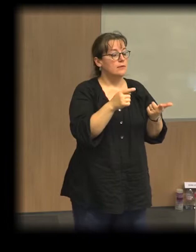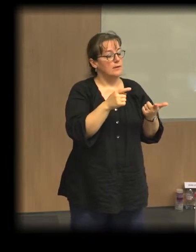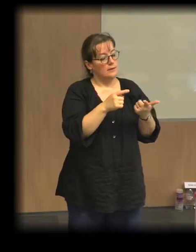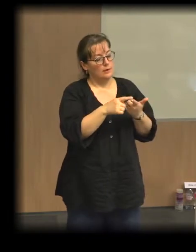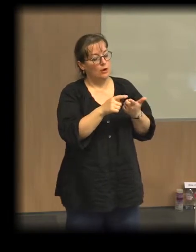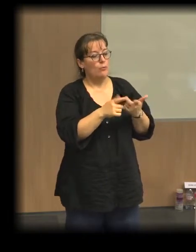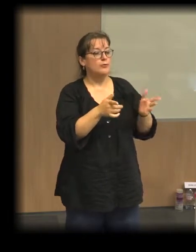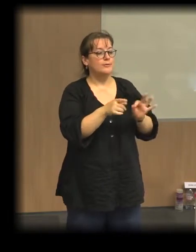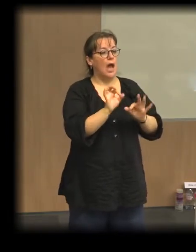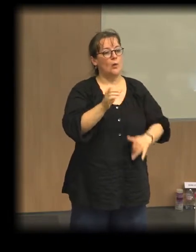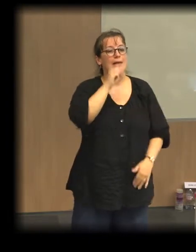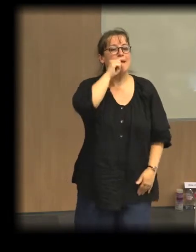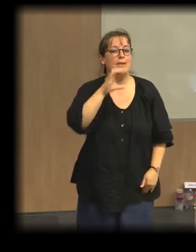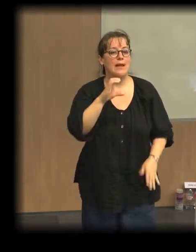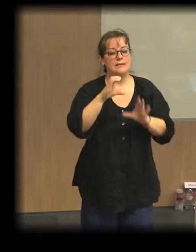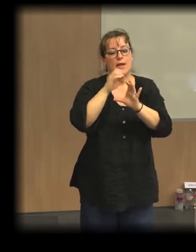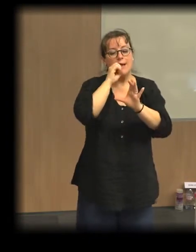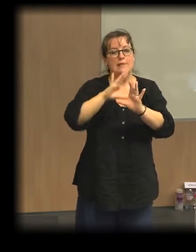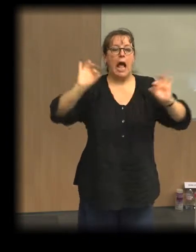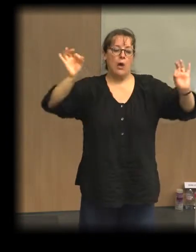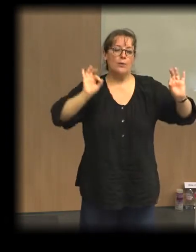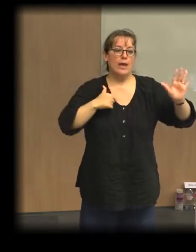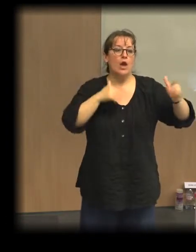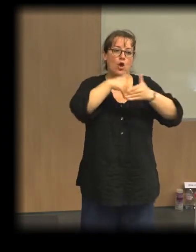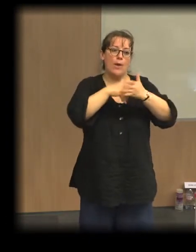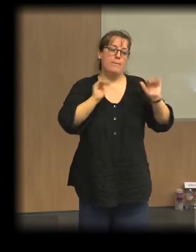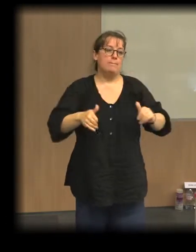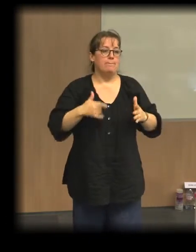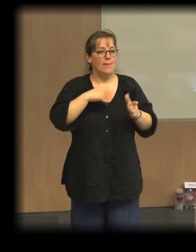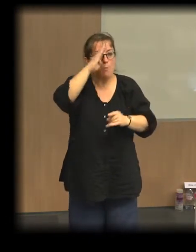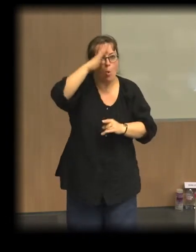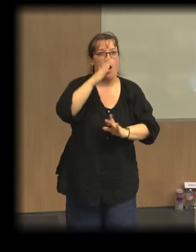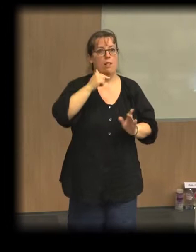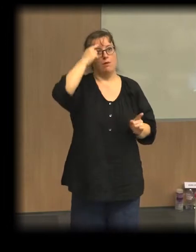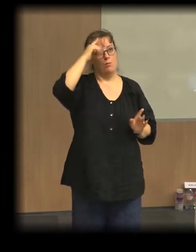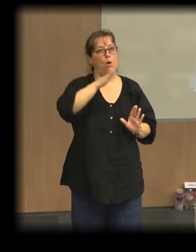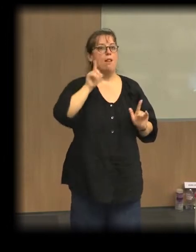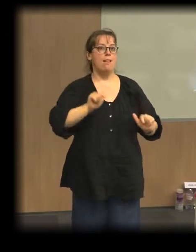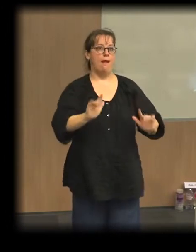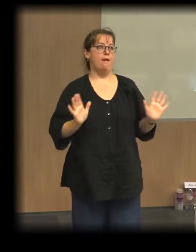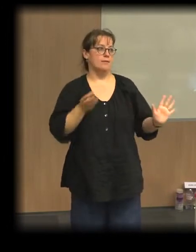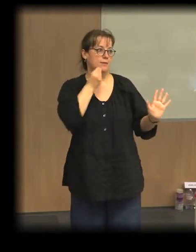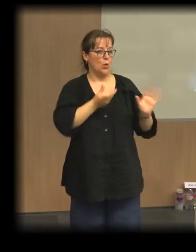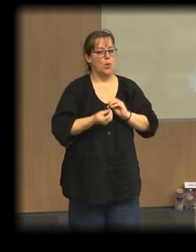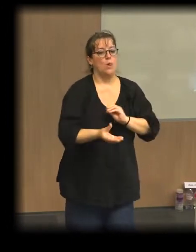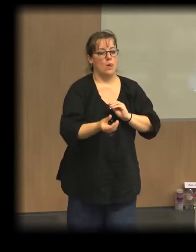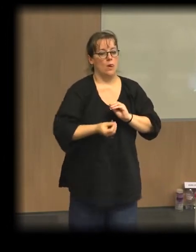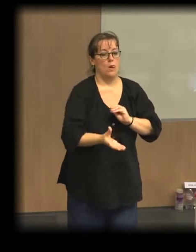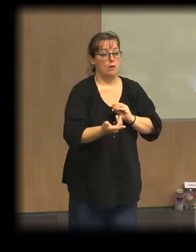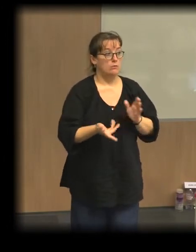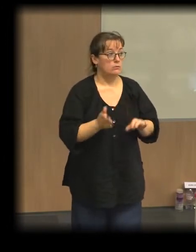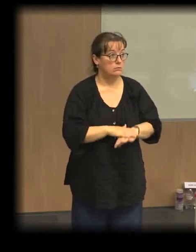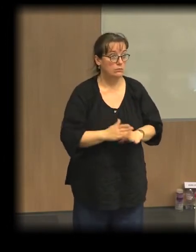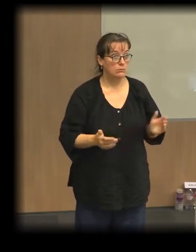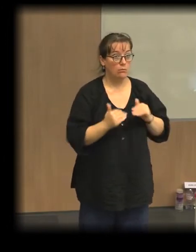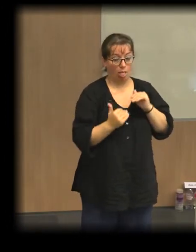moralisé, c'est un scénario qui laisse sans réponse la question de l